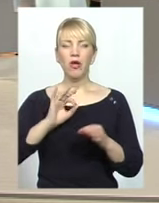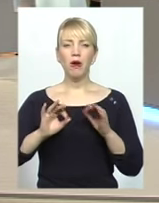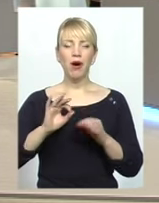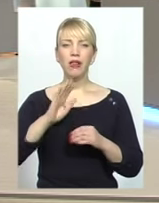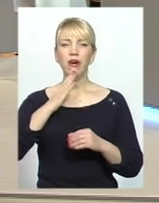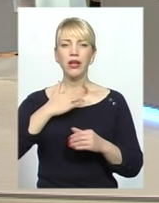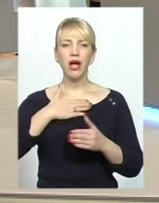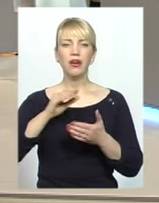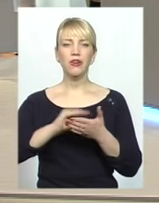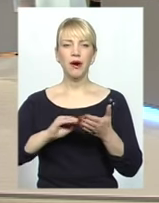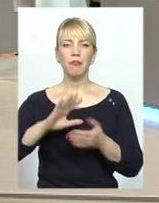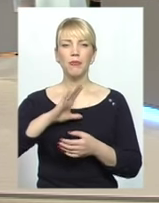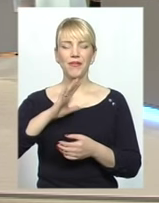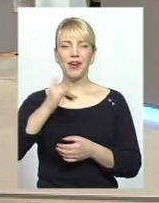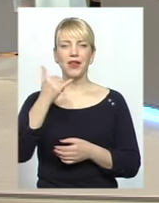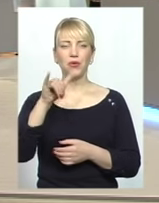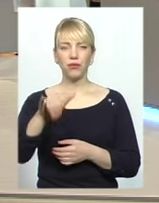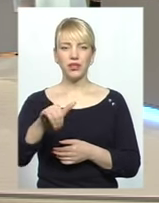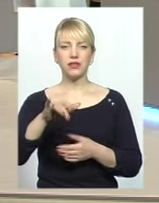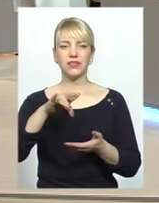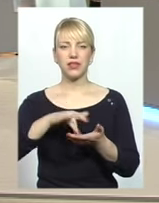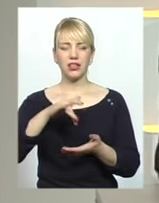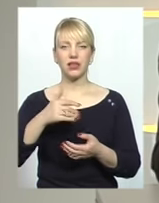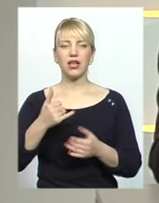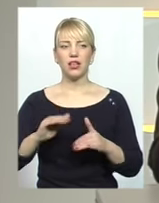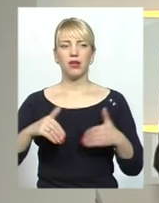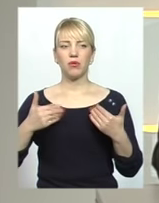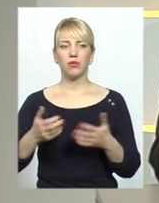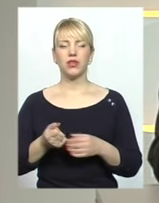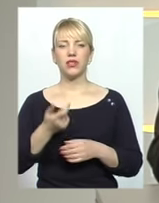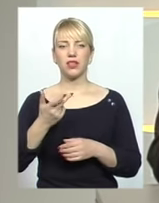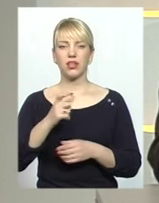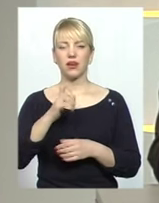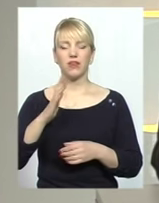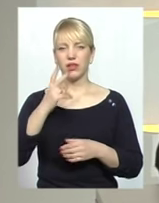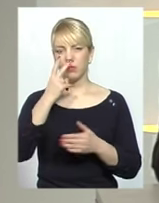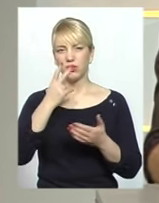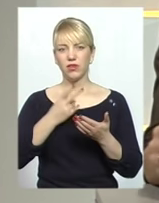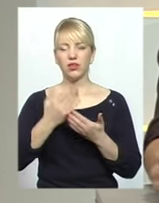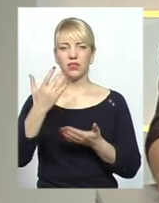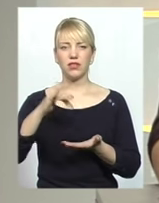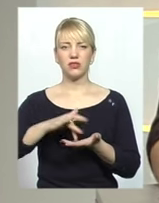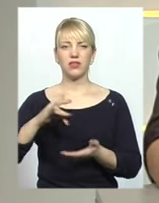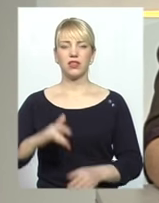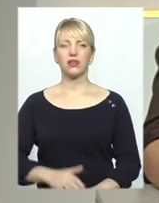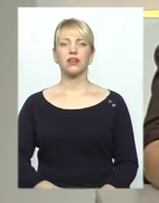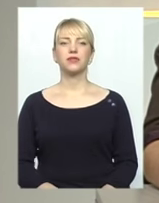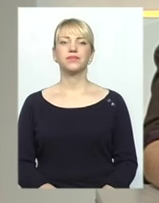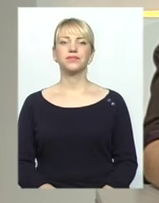журналісти побували у центрах ваших громад. Пропоную і всім на кілька хвилин зазирнути у ваші центри. Прошу сюжет.